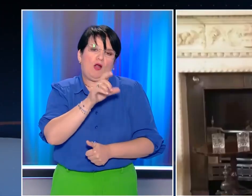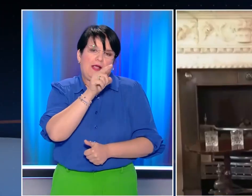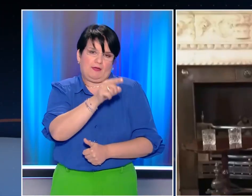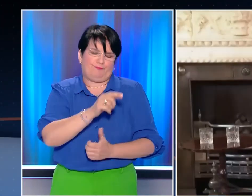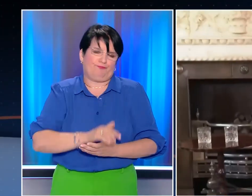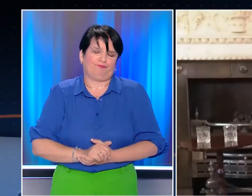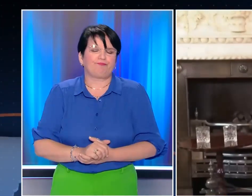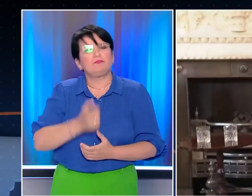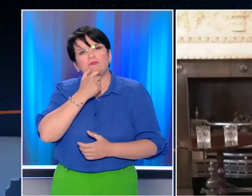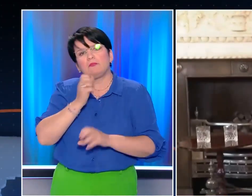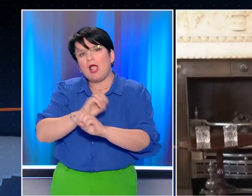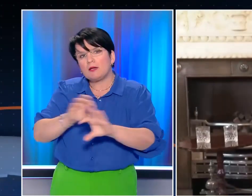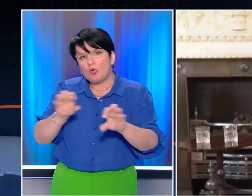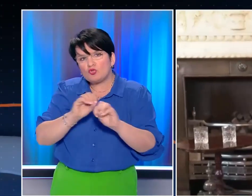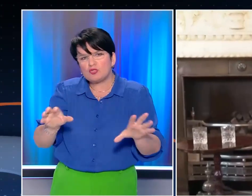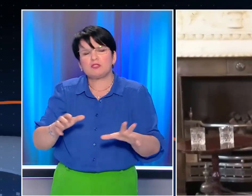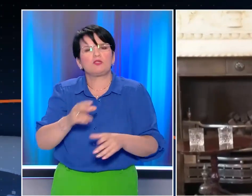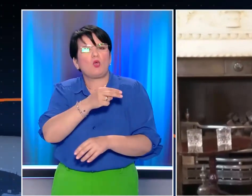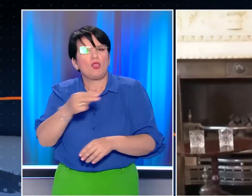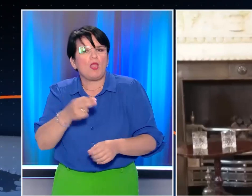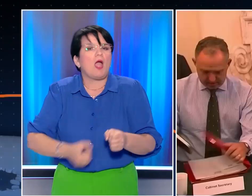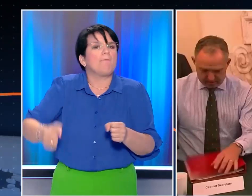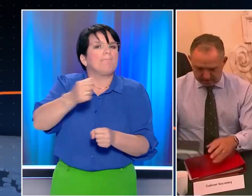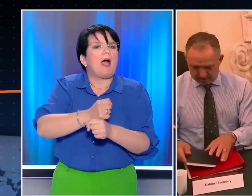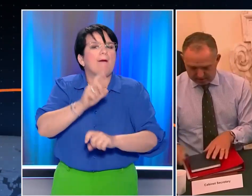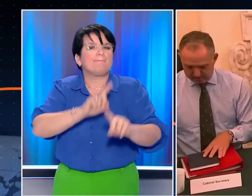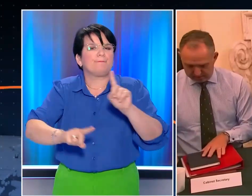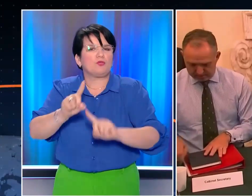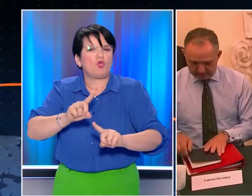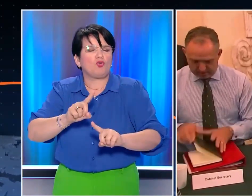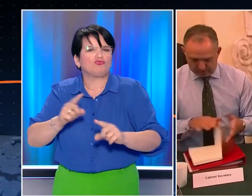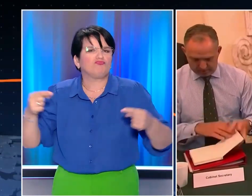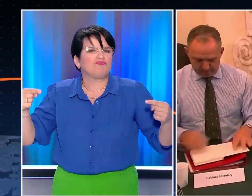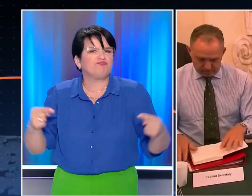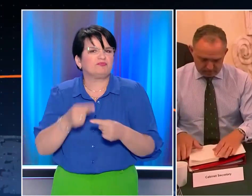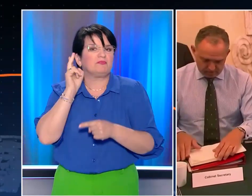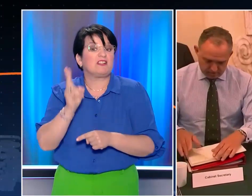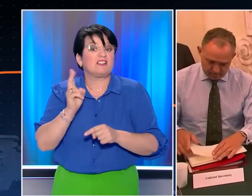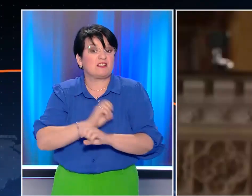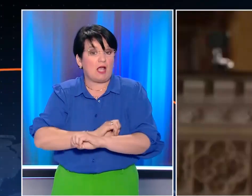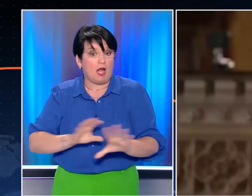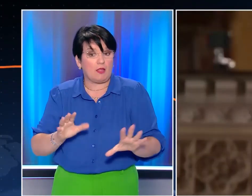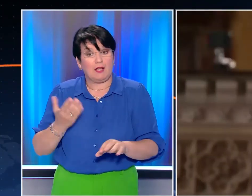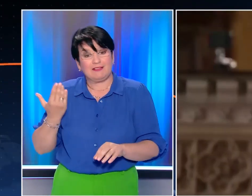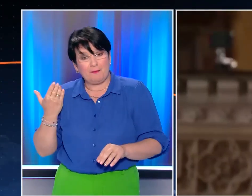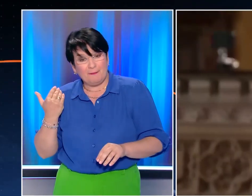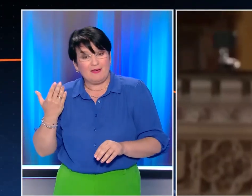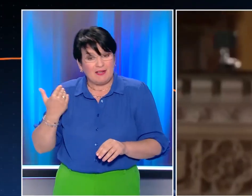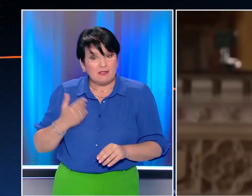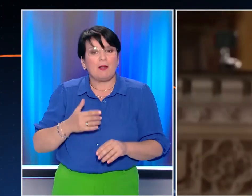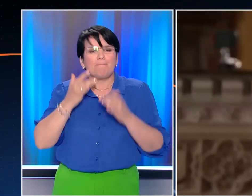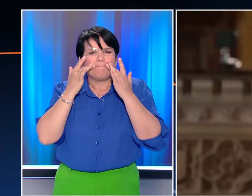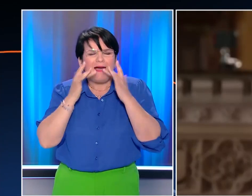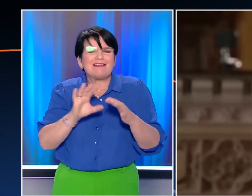Τα βρετανικά μέσα ήδη δημοσιεύουν σενάρια διαδοχής του πρωθυπουργού που βρίσκεται διαρκώς αντιμέτωπος με νέα σκάνδαλα Τελευταίο έξ' αυτών η